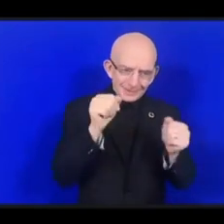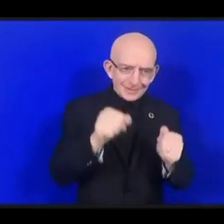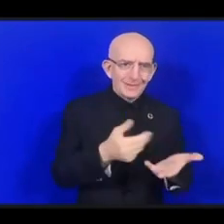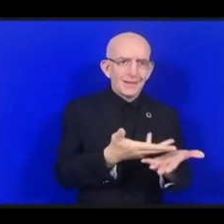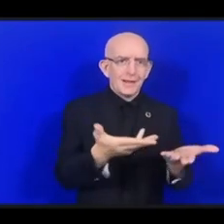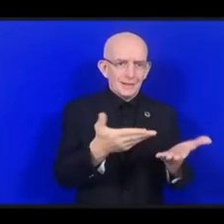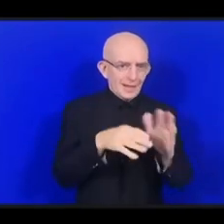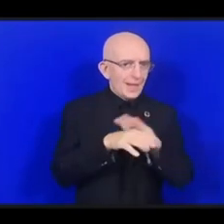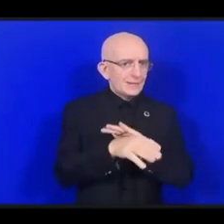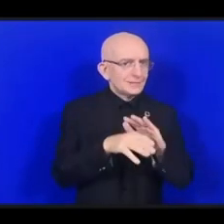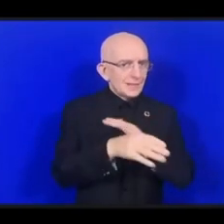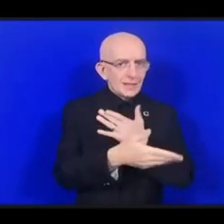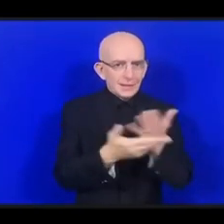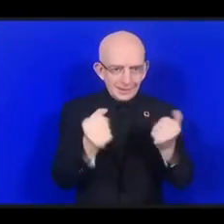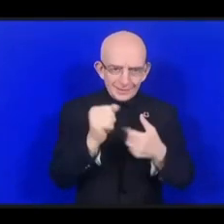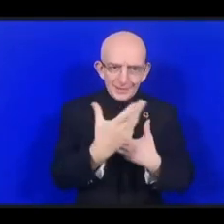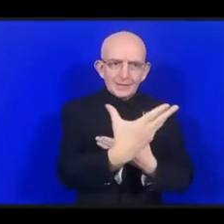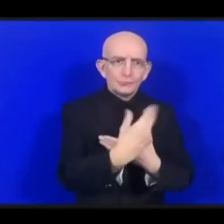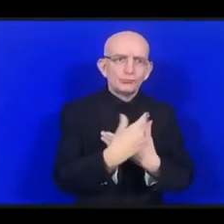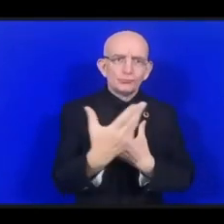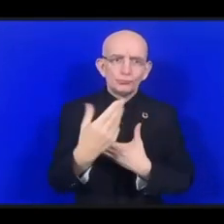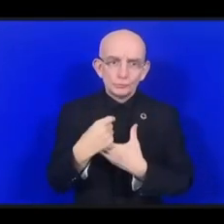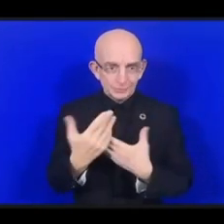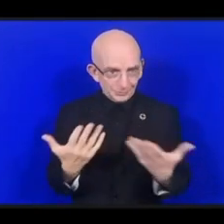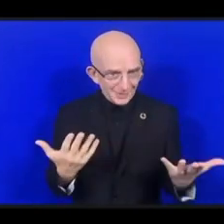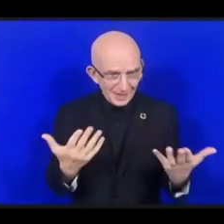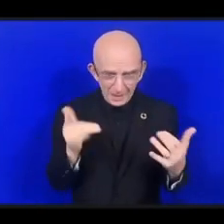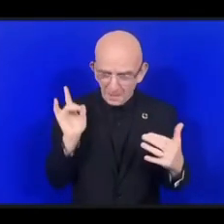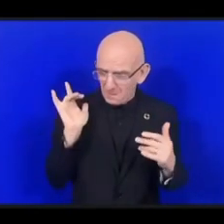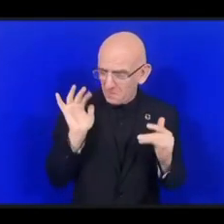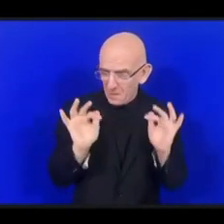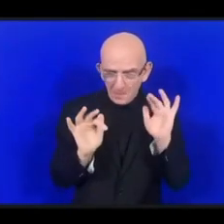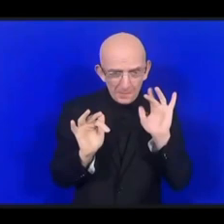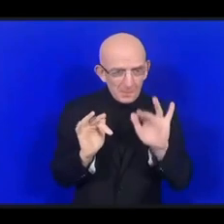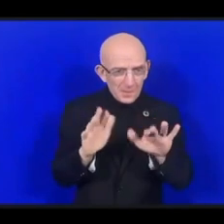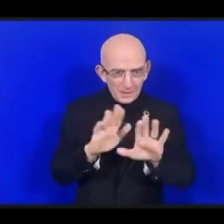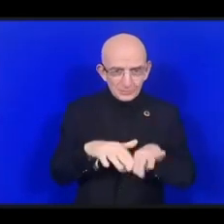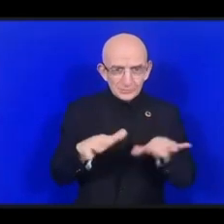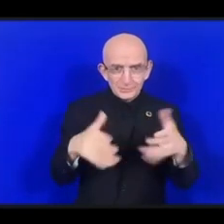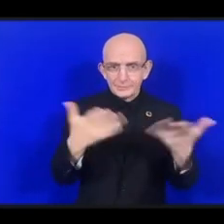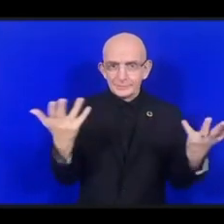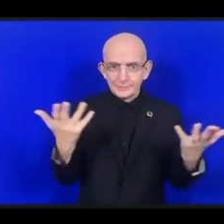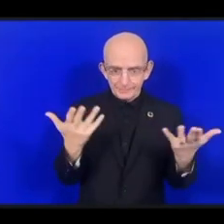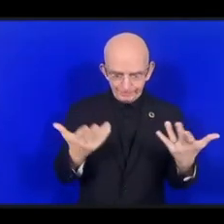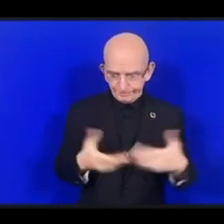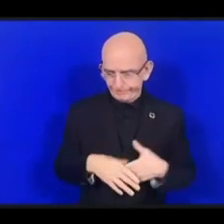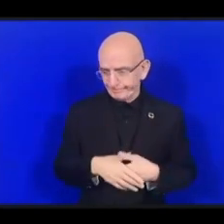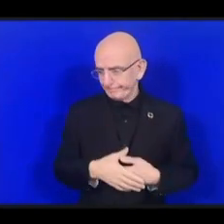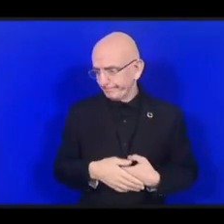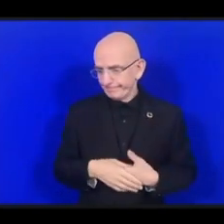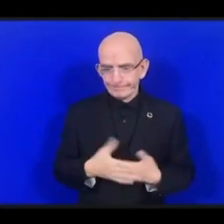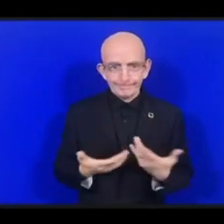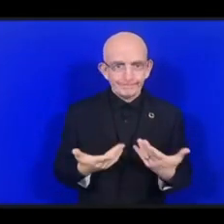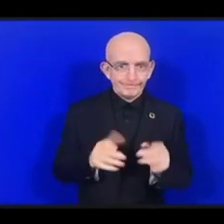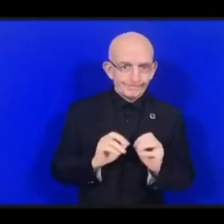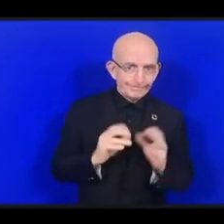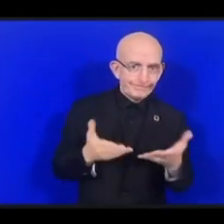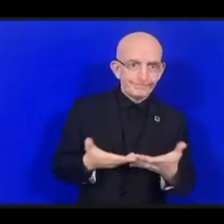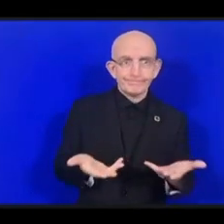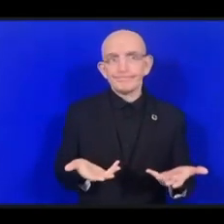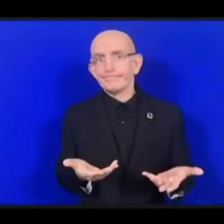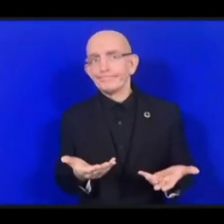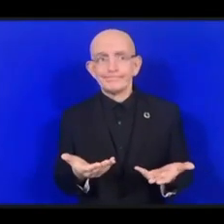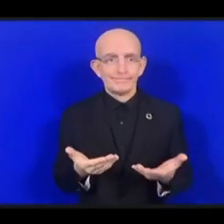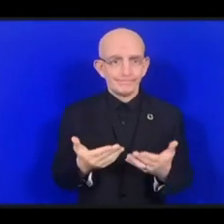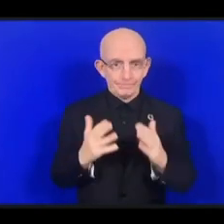интернету дома. Отсутствие доступа к интернету мешает